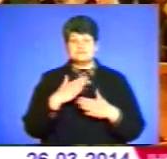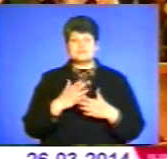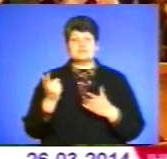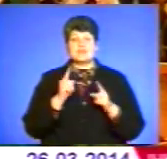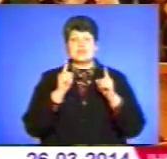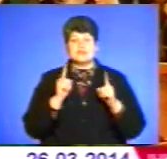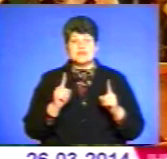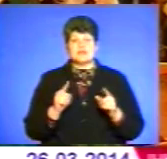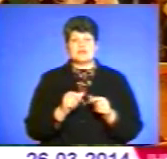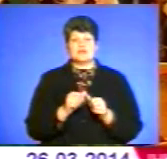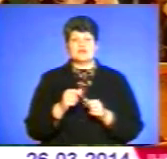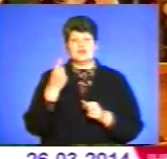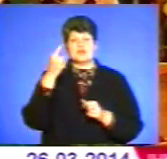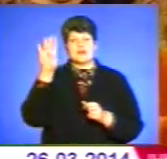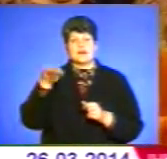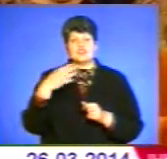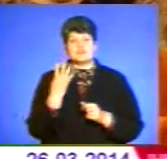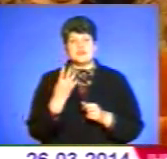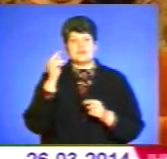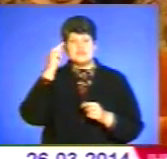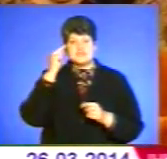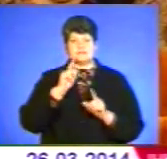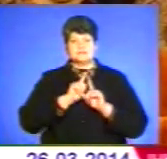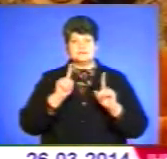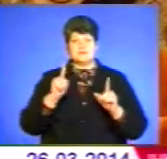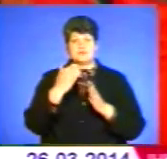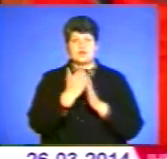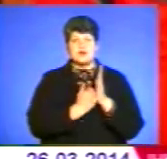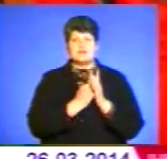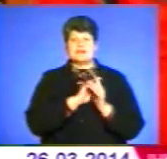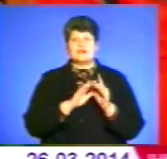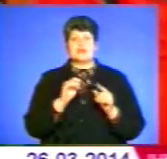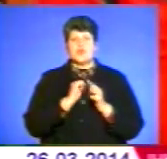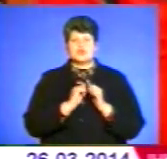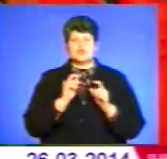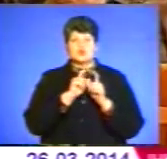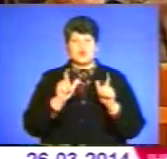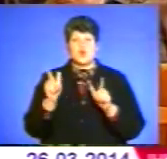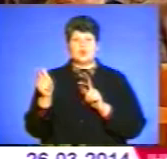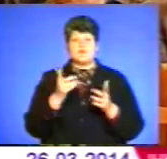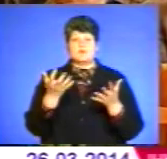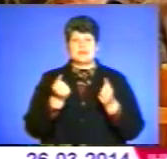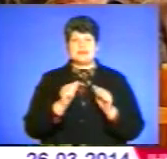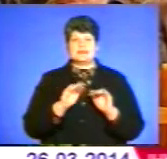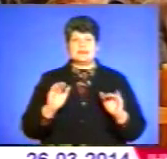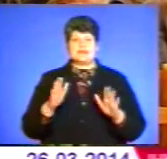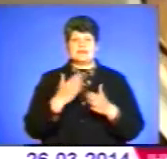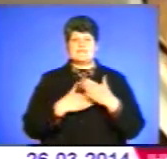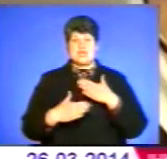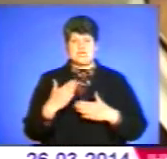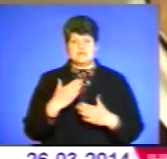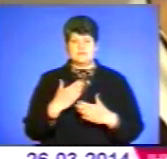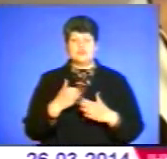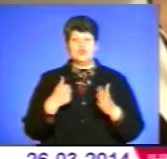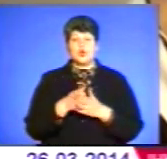І тільки чверть з них навчається за інклюзивними програмами. Оскільки не кожна школа готова прийняти у класи дітей-інвалідів. До